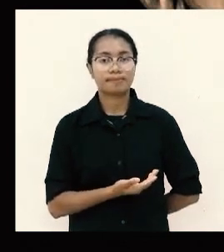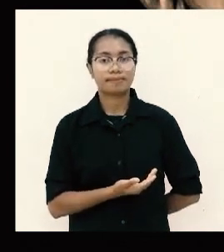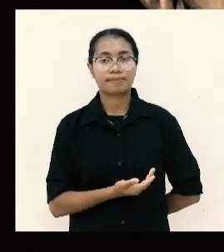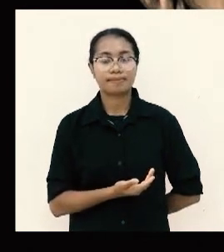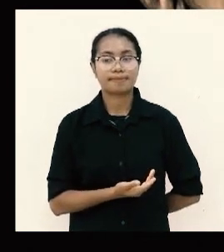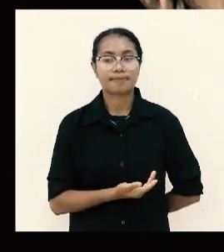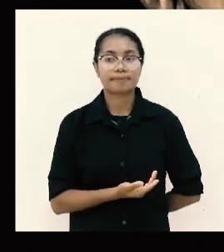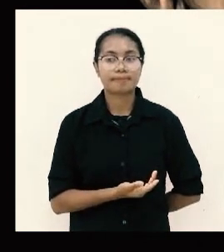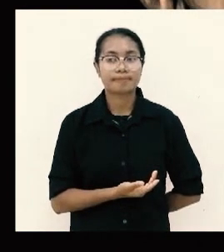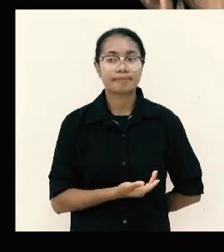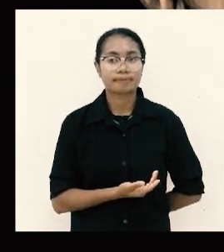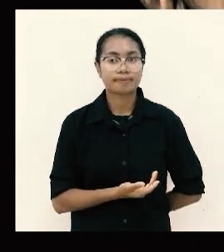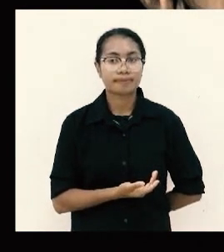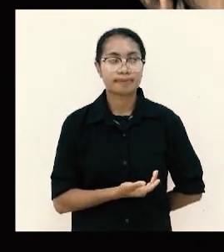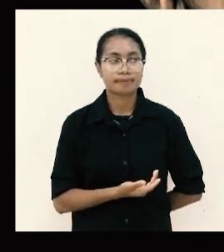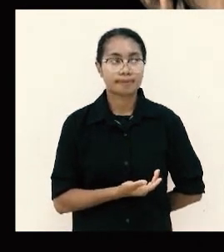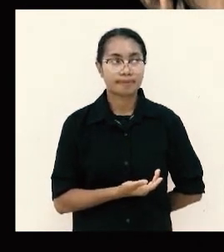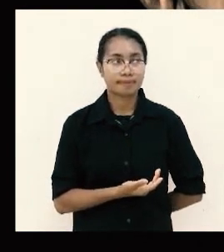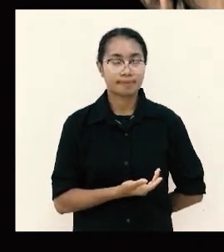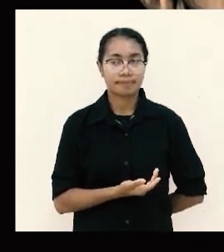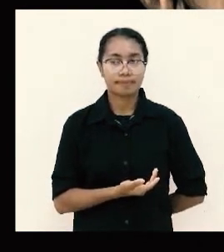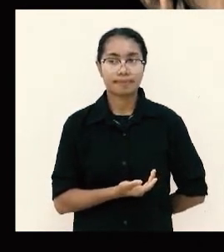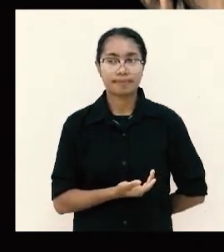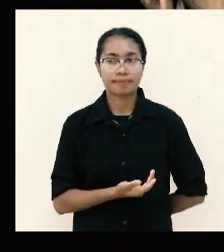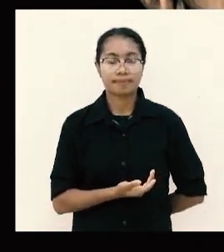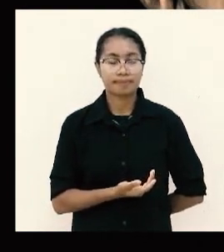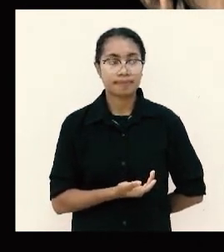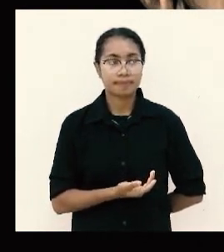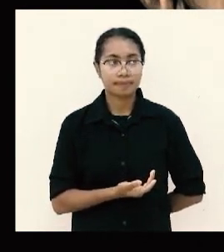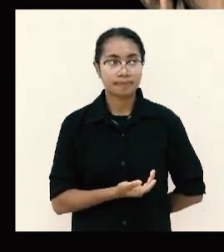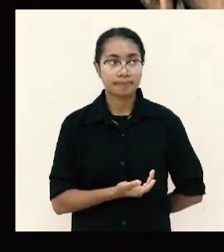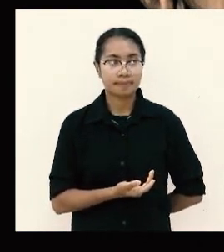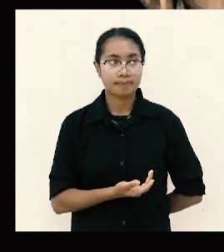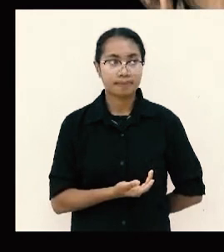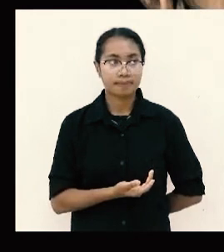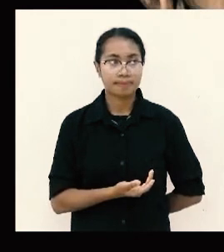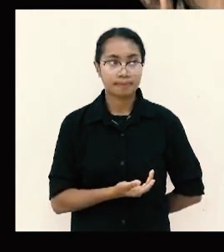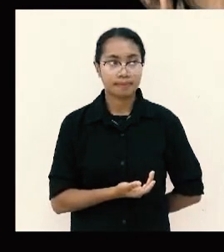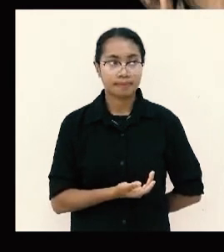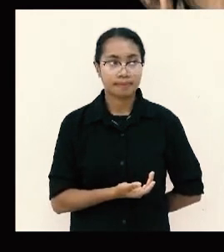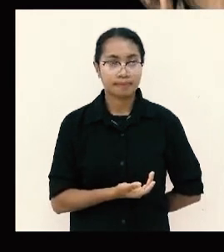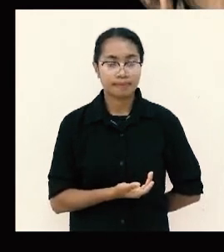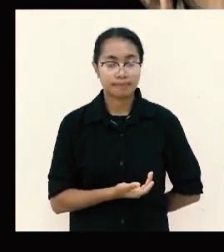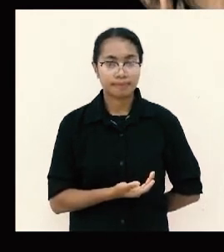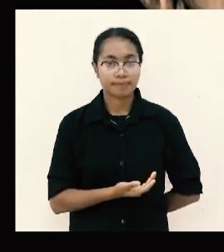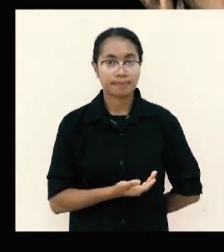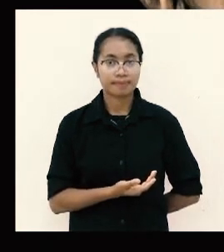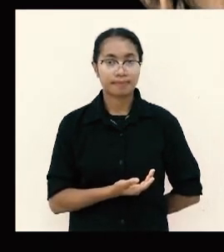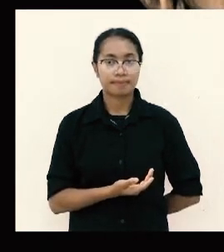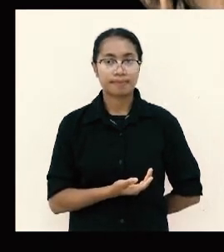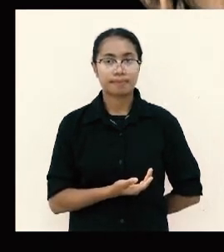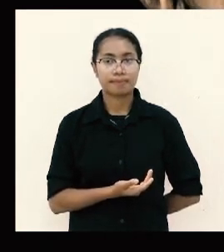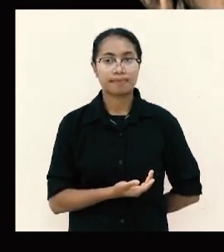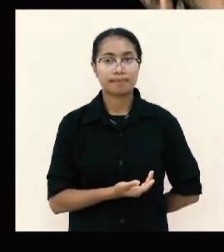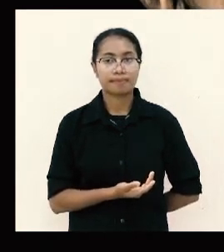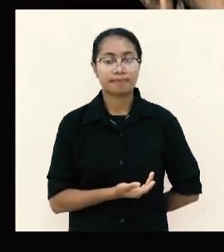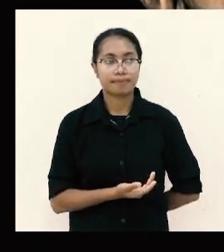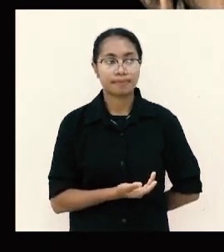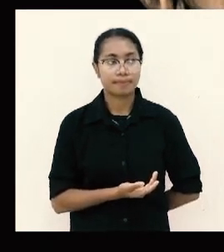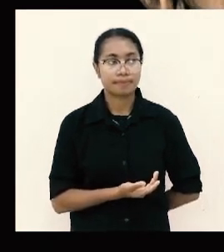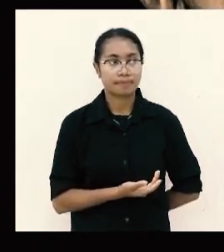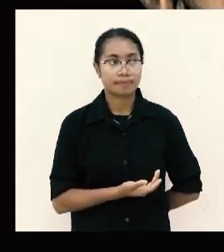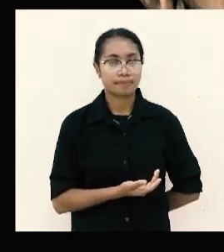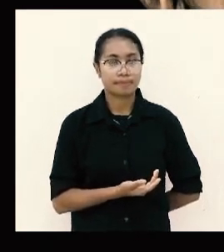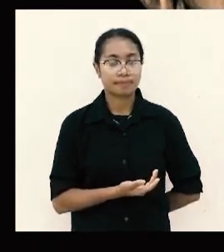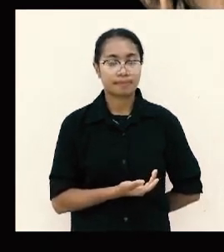jangan menjadi beban bagi siapapun diantara kamu bukan karena kami tidak berhak untuk itu melainkan karena kami mau menjadikan